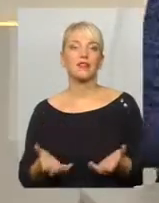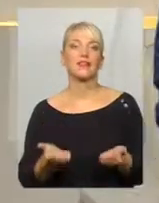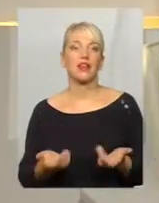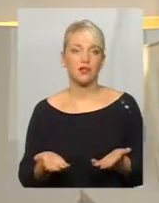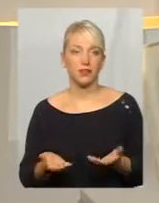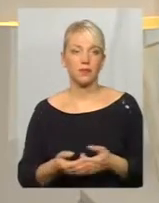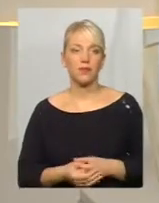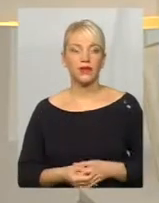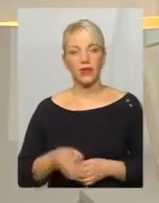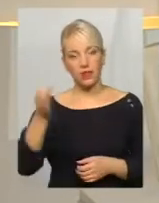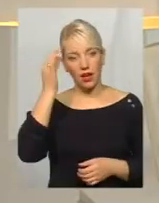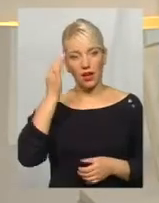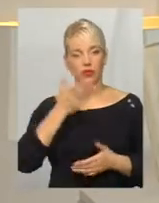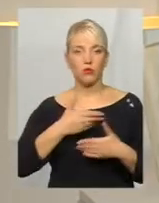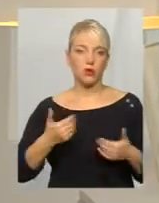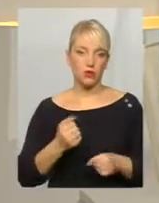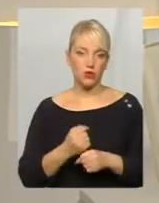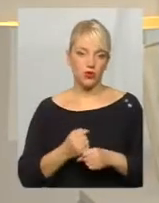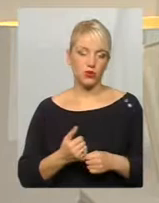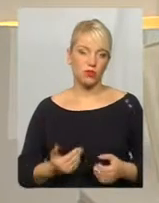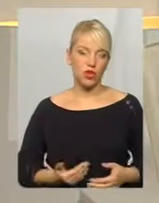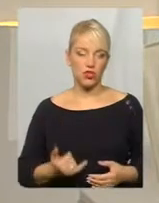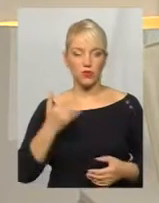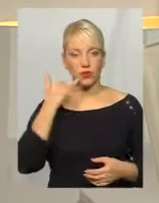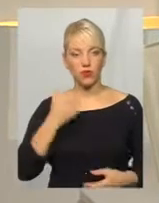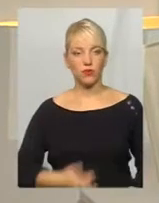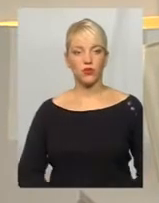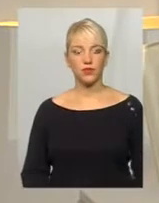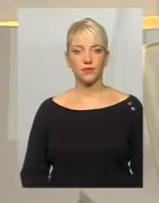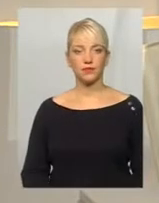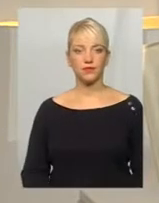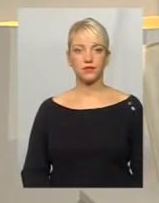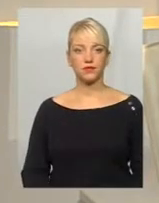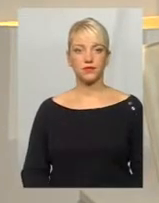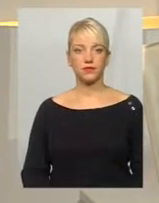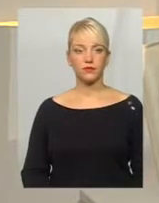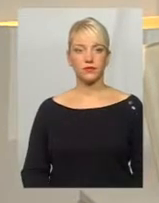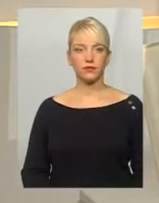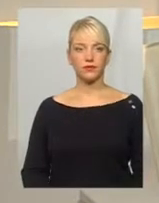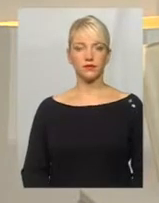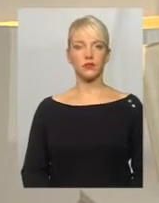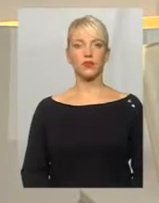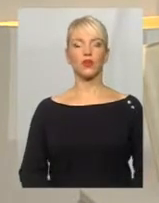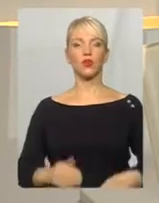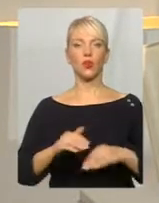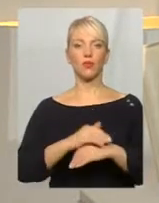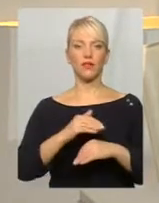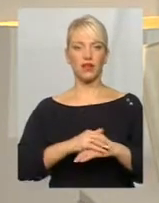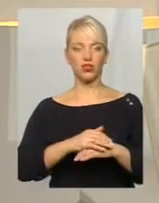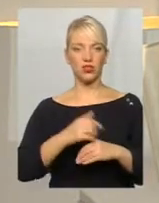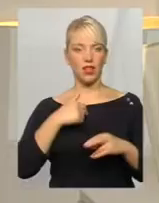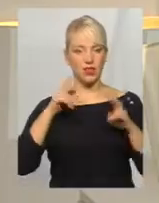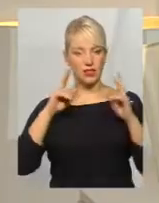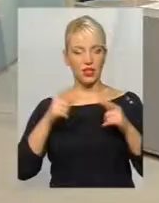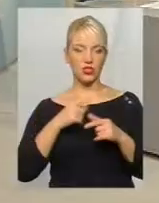В нас, нагадую, працюємо наживо. У нас є телефонний дзвінок. Слухаємо вас. Говоріть, будь ласка. Алло, добрий вечір. Доброго вечір. Я не